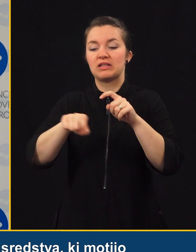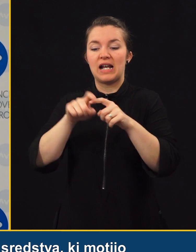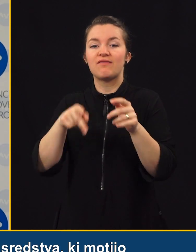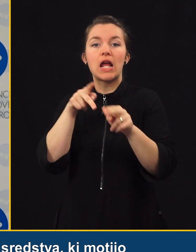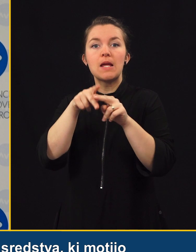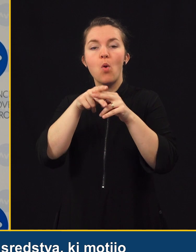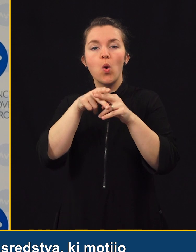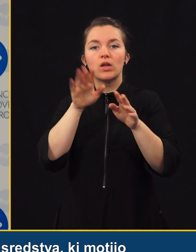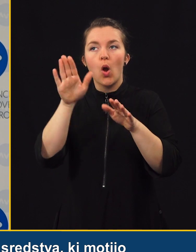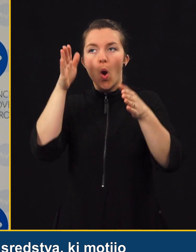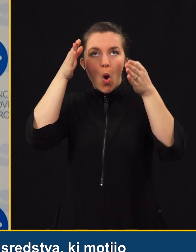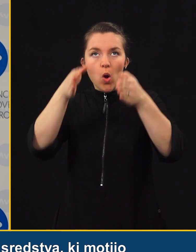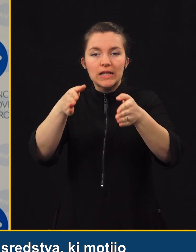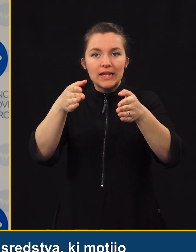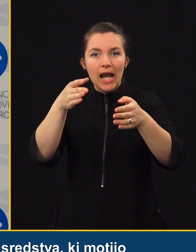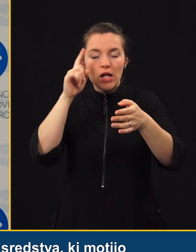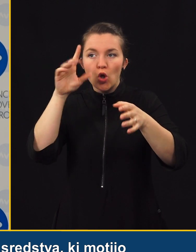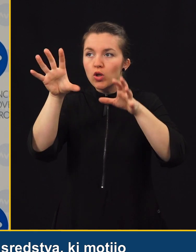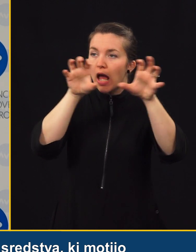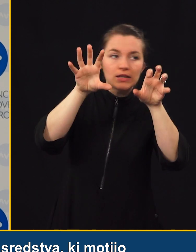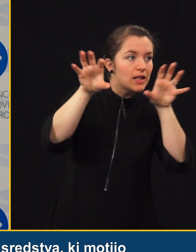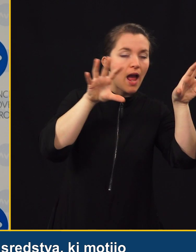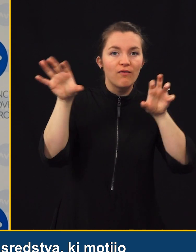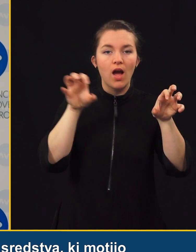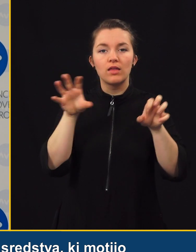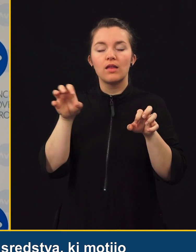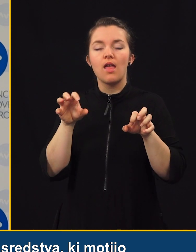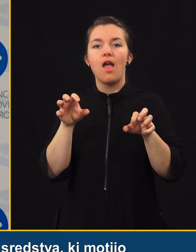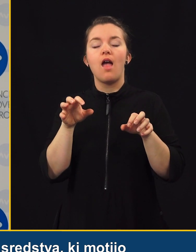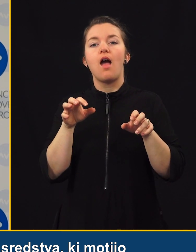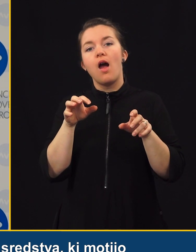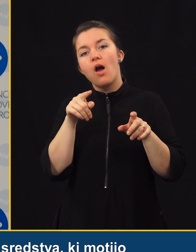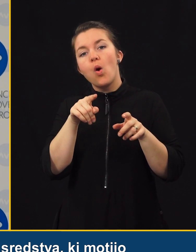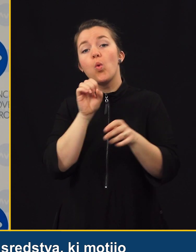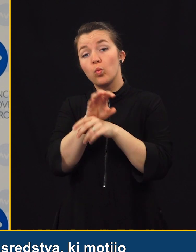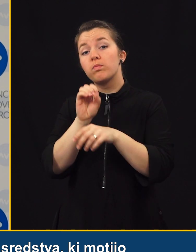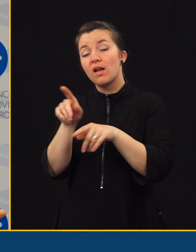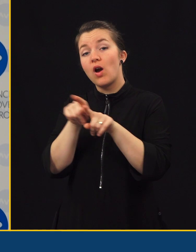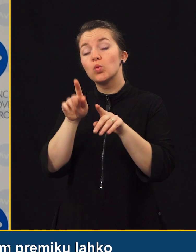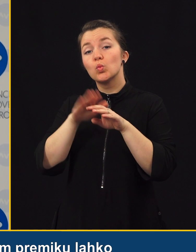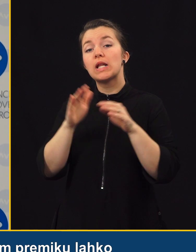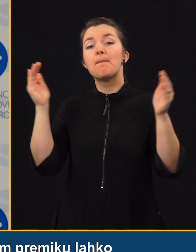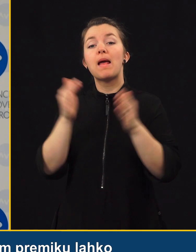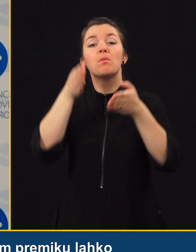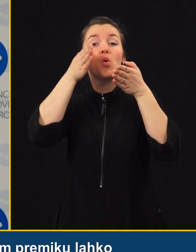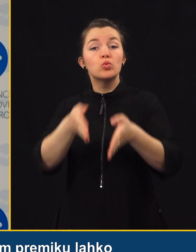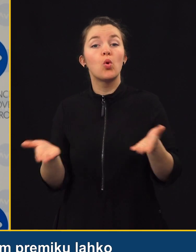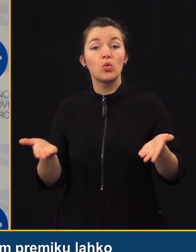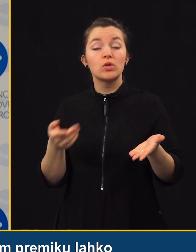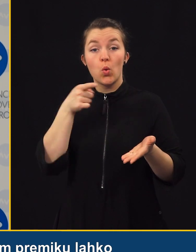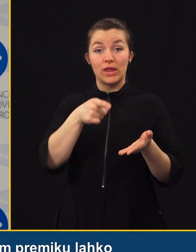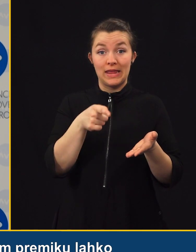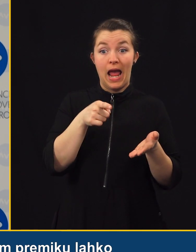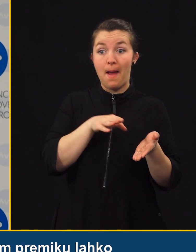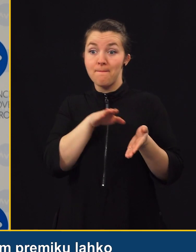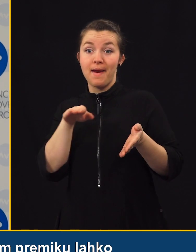sredstva, ki motijo njegovo zaznavanje in v obladanje vozila. Vplivajo tudi na manjšo pozornost, ki pri